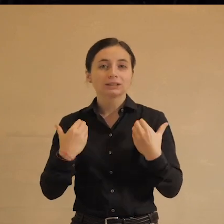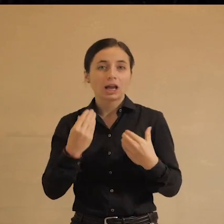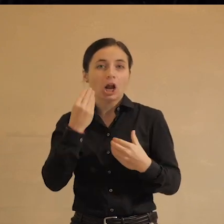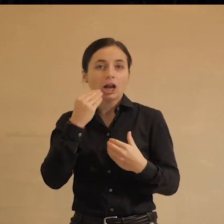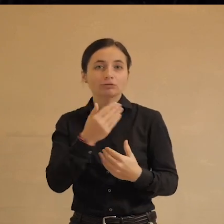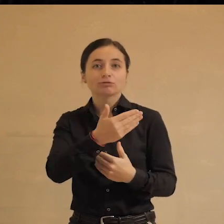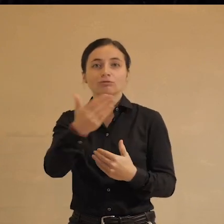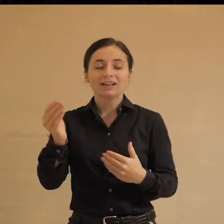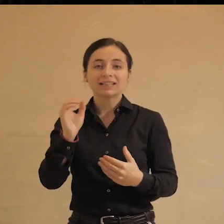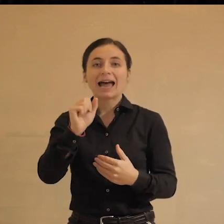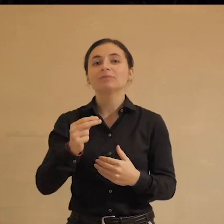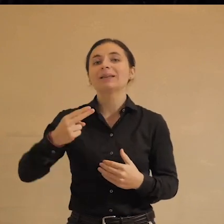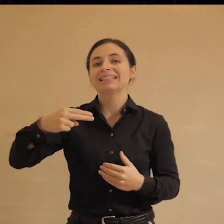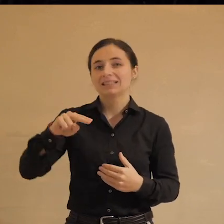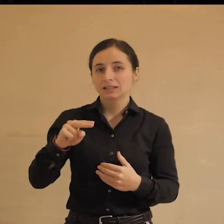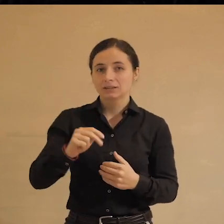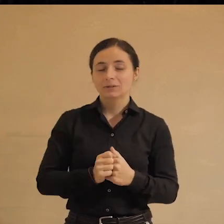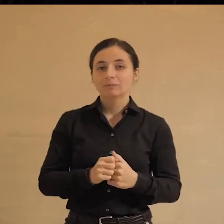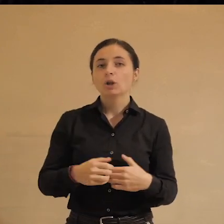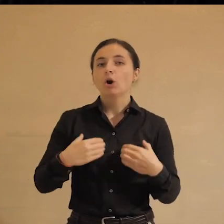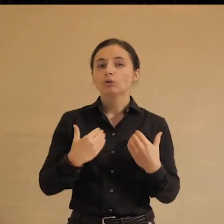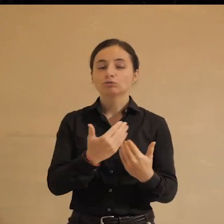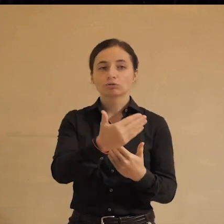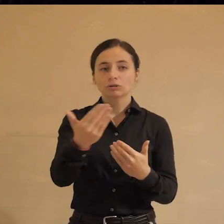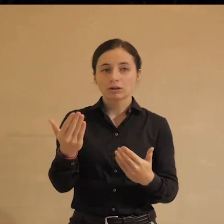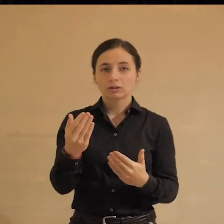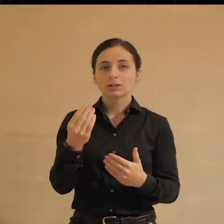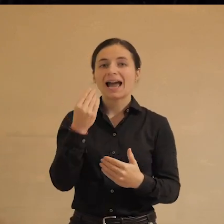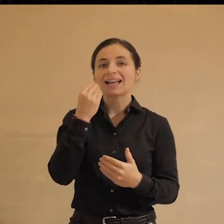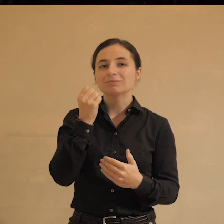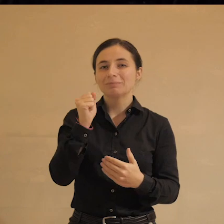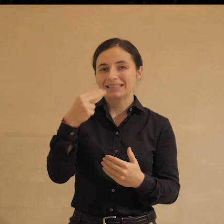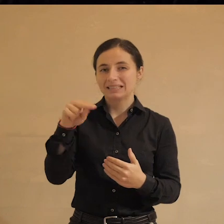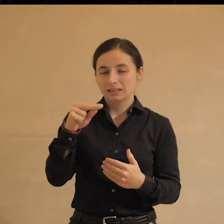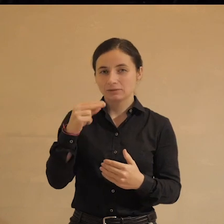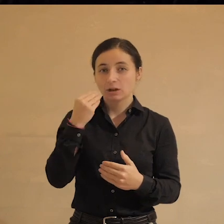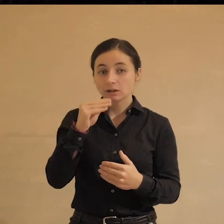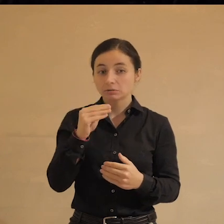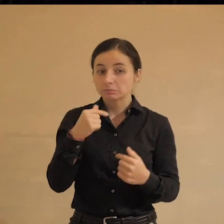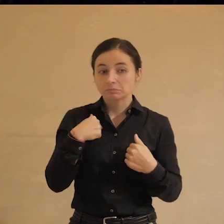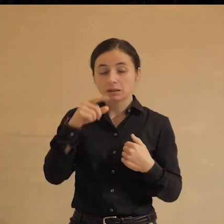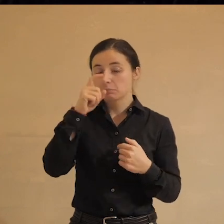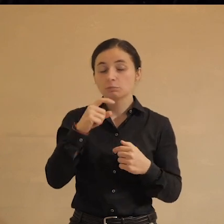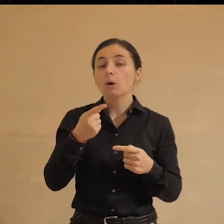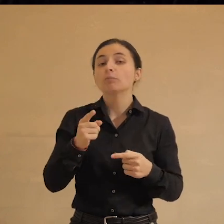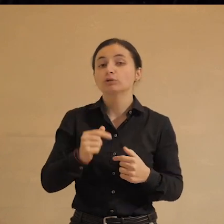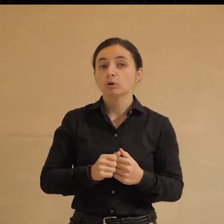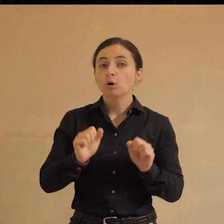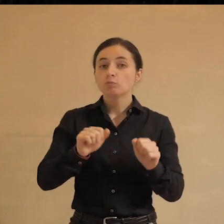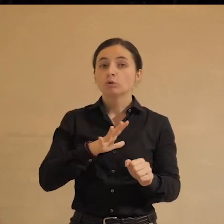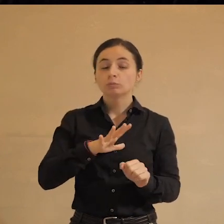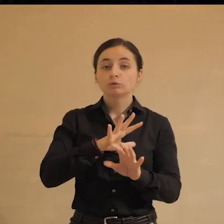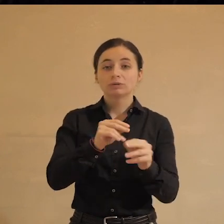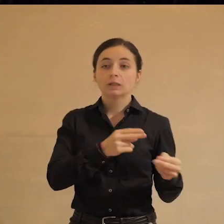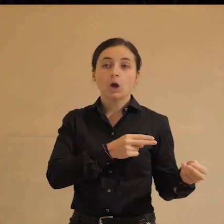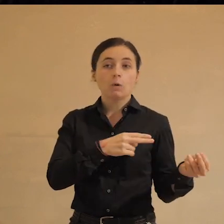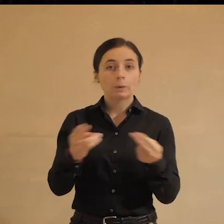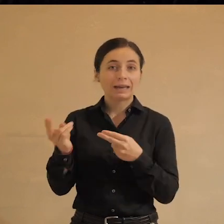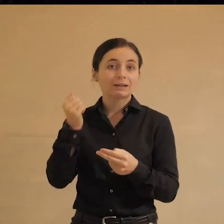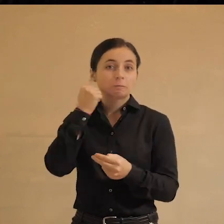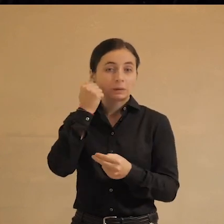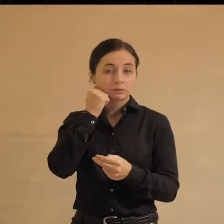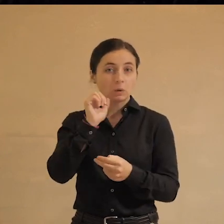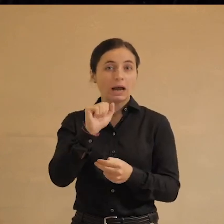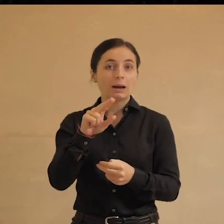вашего администрирования. Ужасающее качество вашего администрирования происходит мне непонятно Почему? Может быть, все уехали в Москву